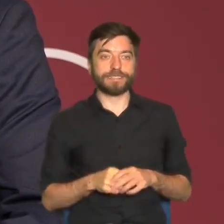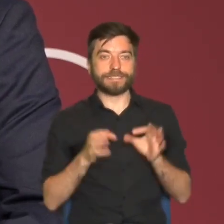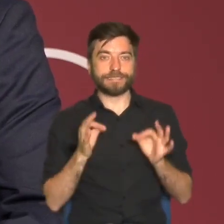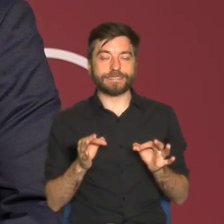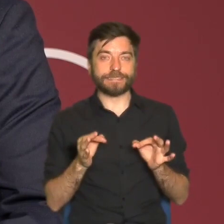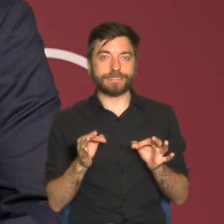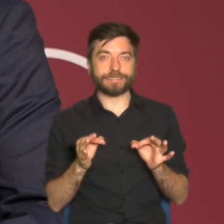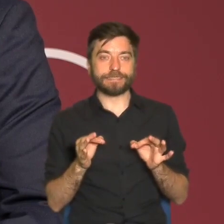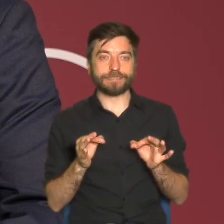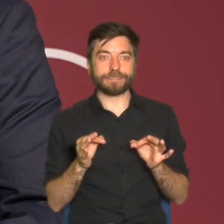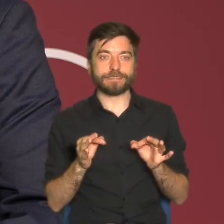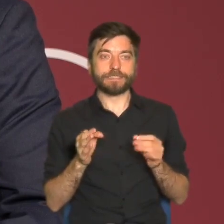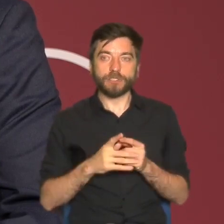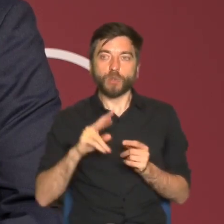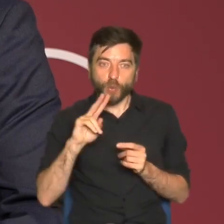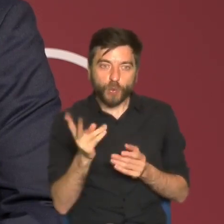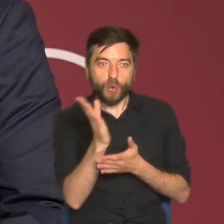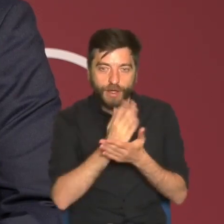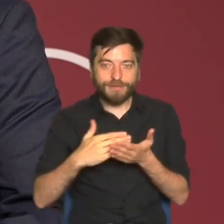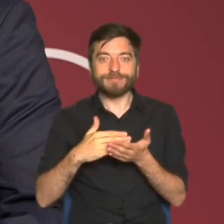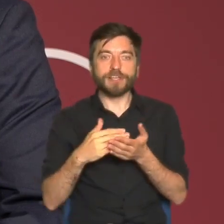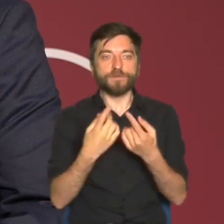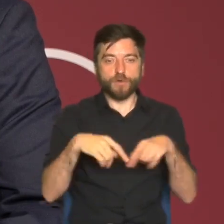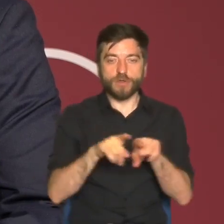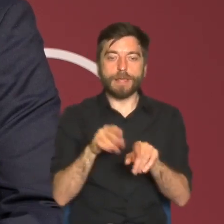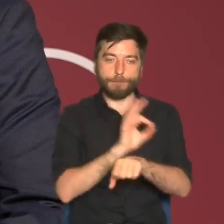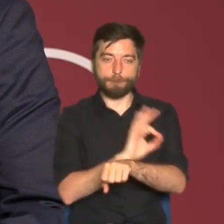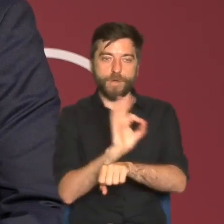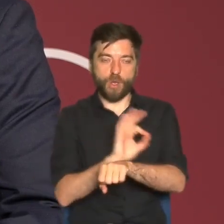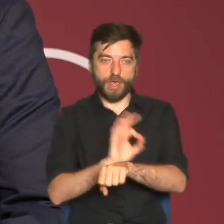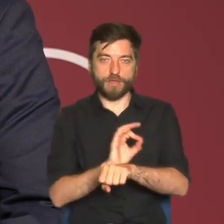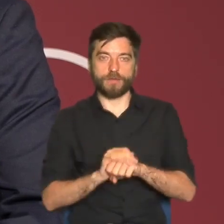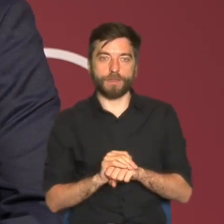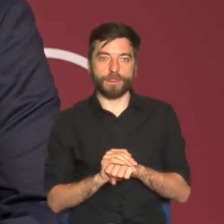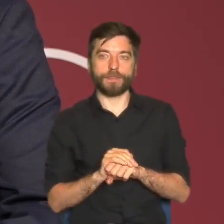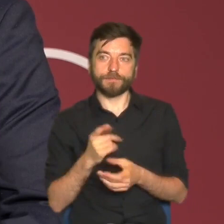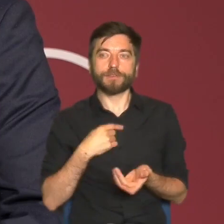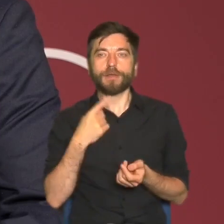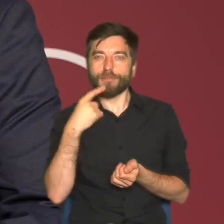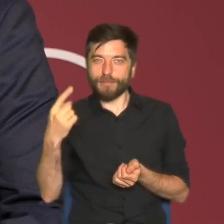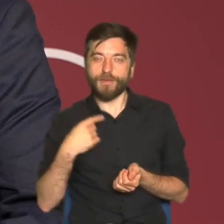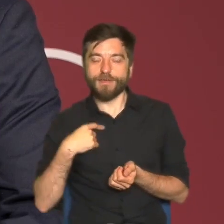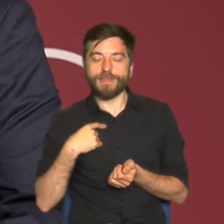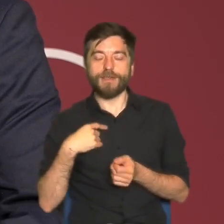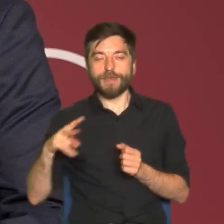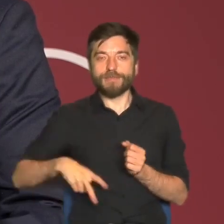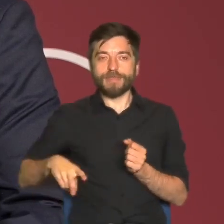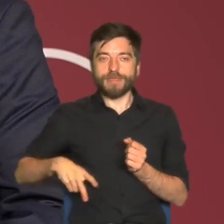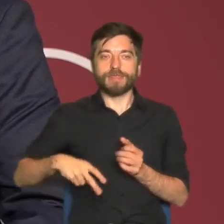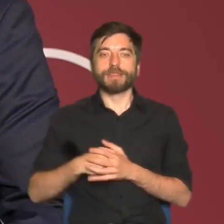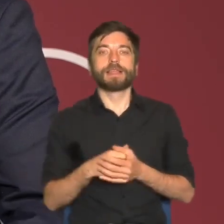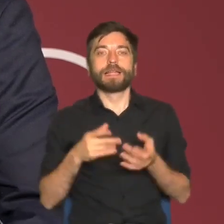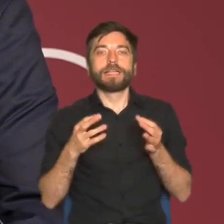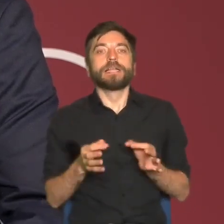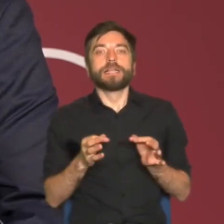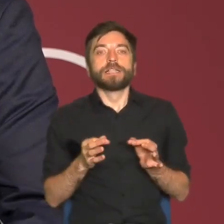Dzisiaj znajdujemy się już w drugiej części realizacji tego projektu i właśnie tak jak tutaj Pani Minister już wspomniała, chcielibyśmy podczas tej